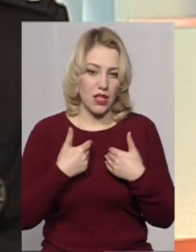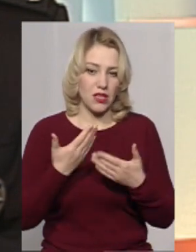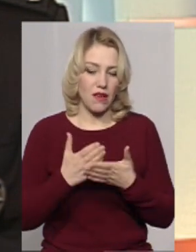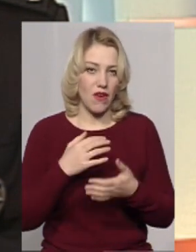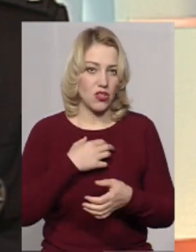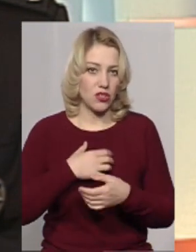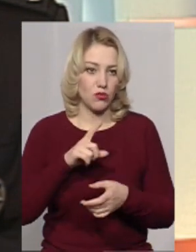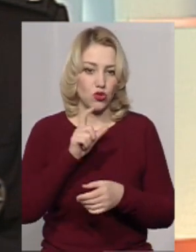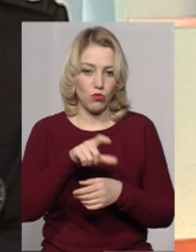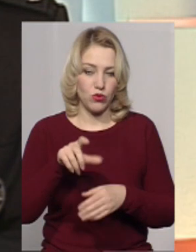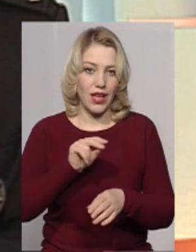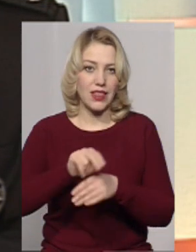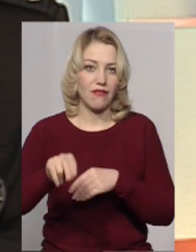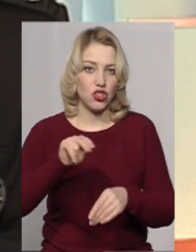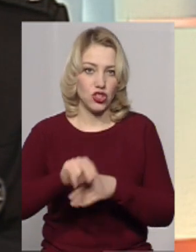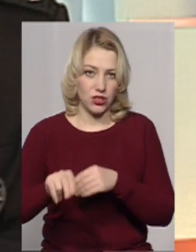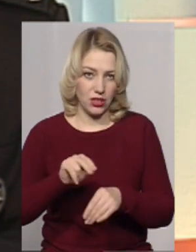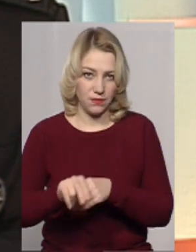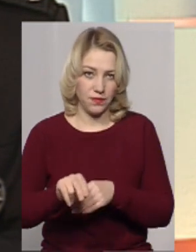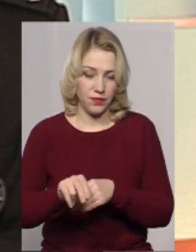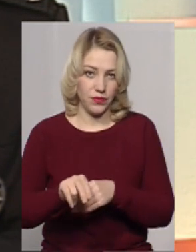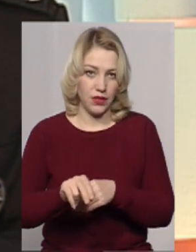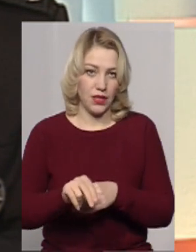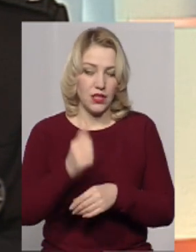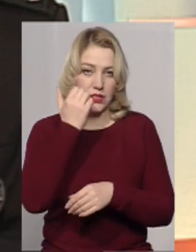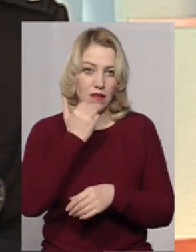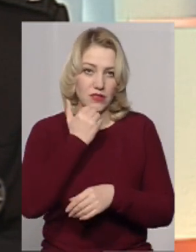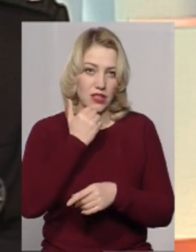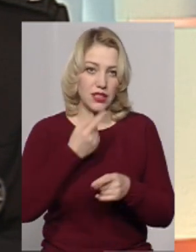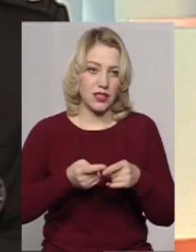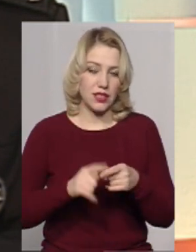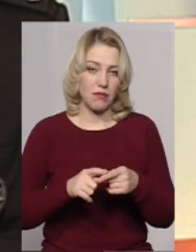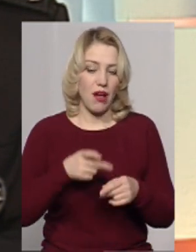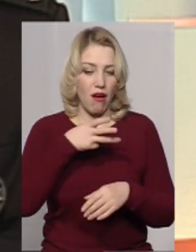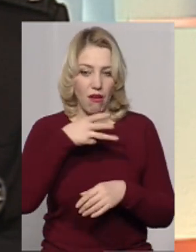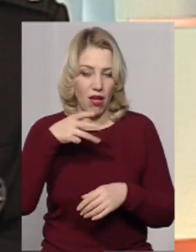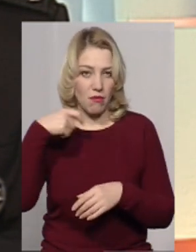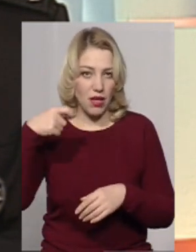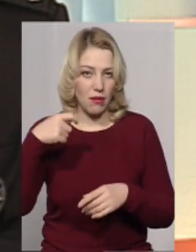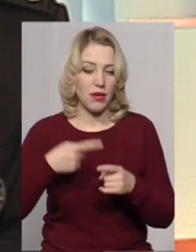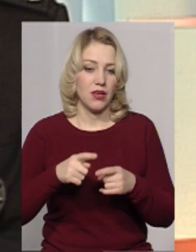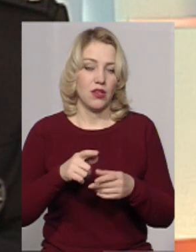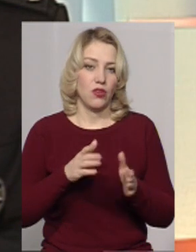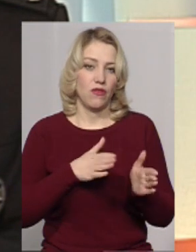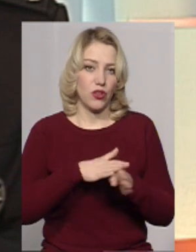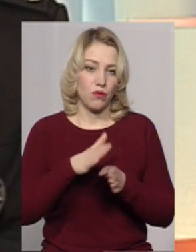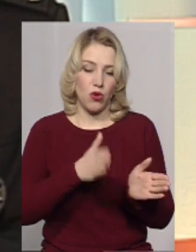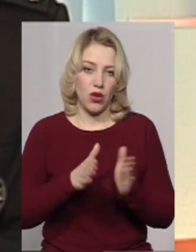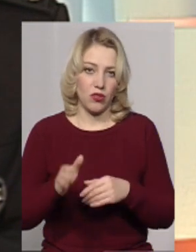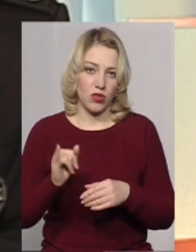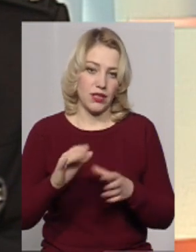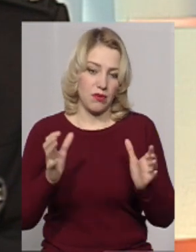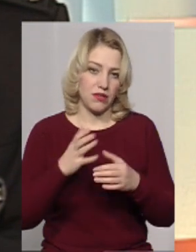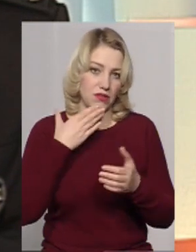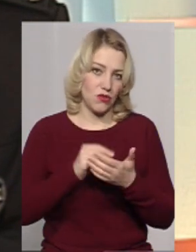щоб людей навчити, так би мовити, завдяки, можливо, і цим камерам дотримуватися якогось порядку і берегти